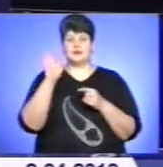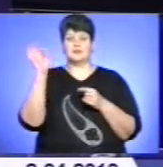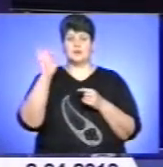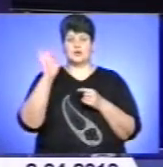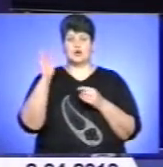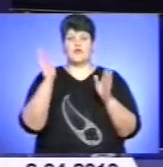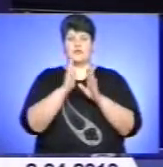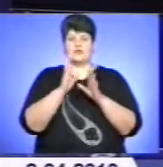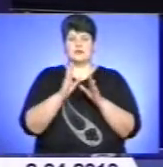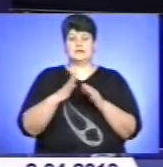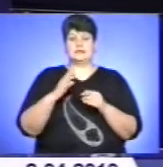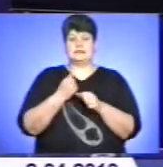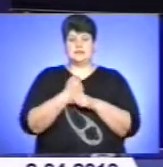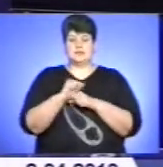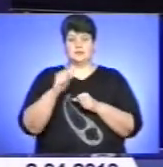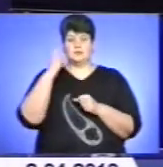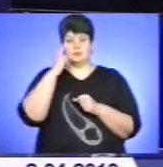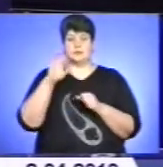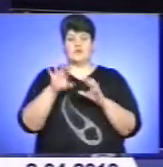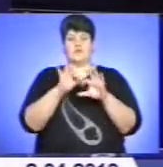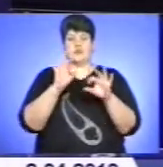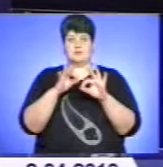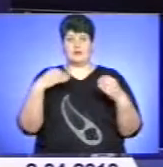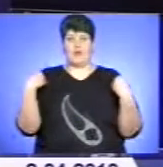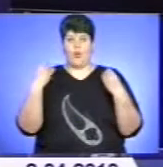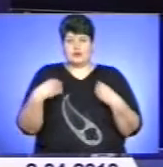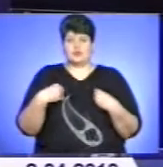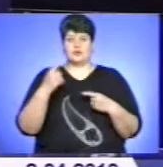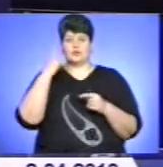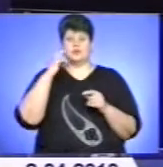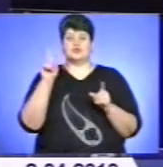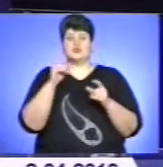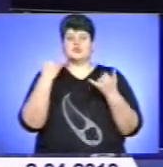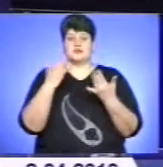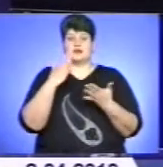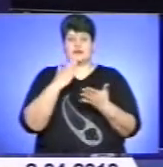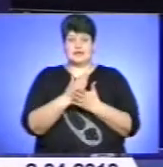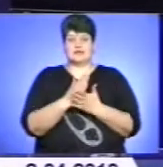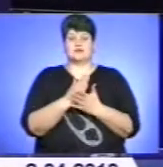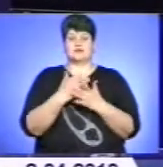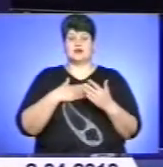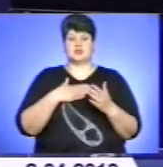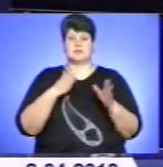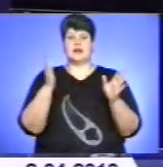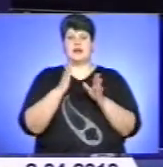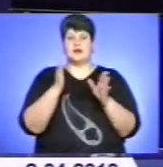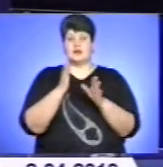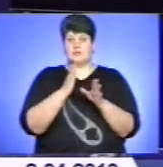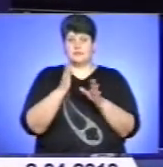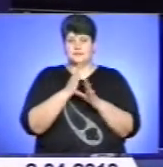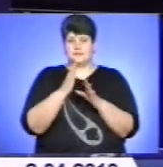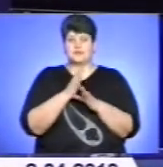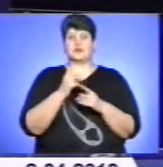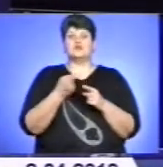лише про вибір одягу, але й про те, що відбувається з нашим кліматом. Адже такої тривалої зими не пам'ятають навіть старожили.